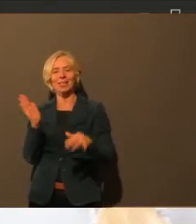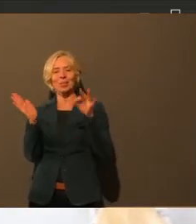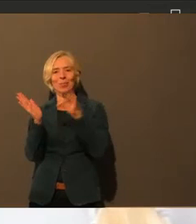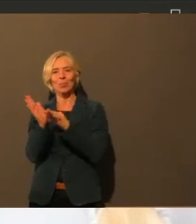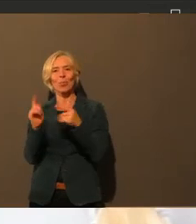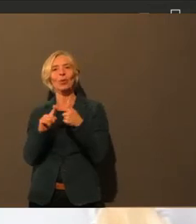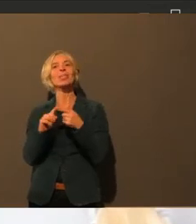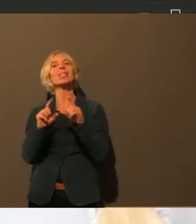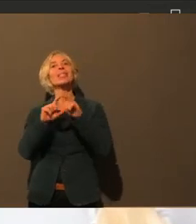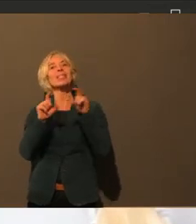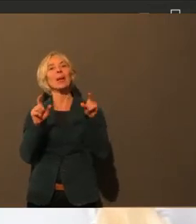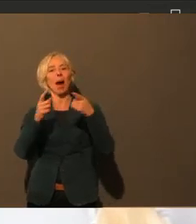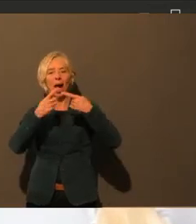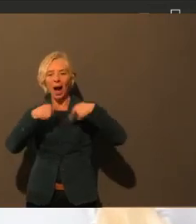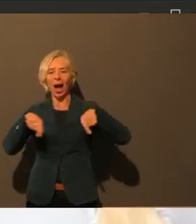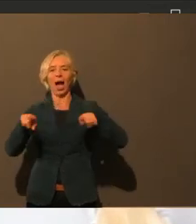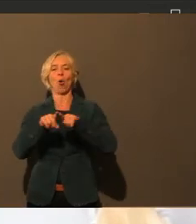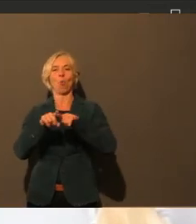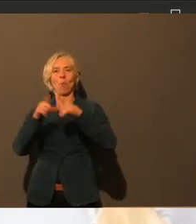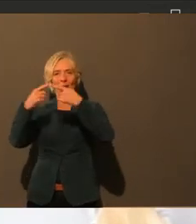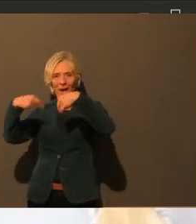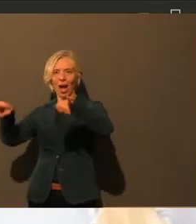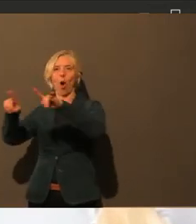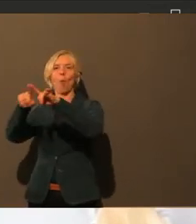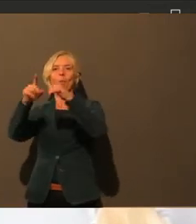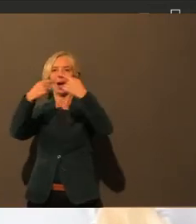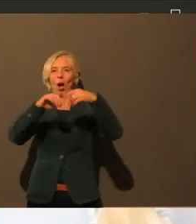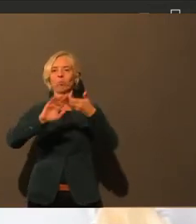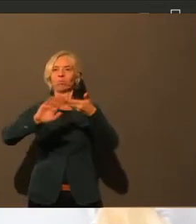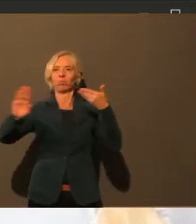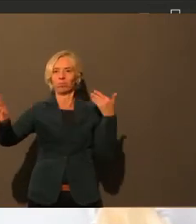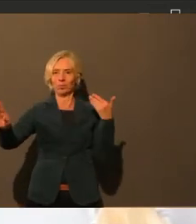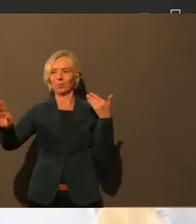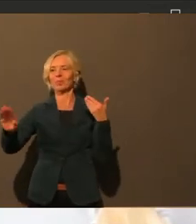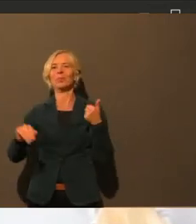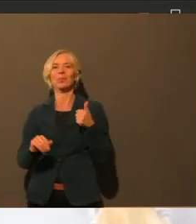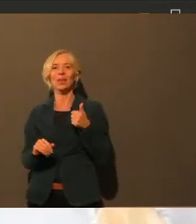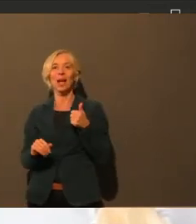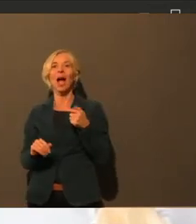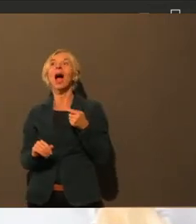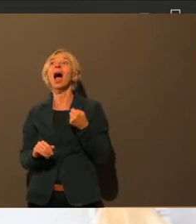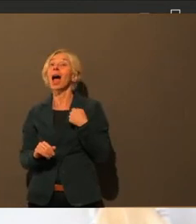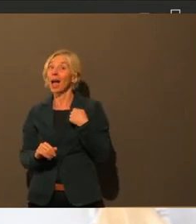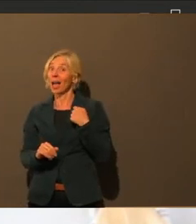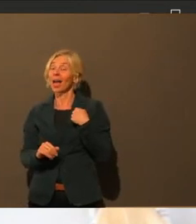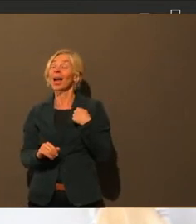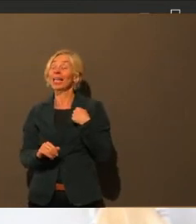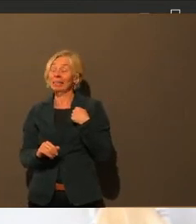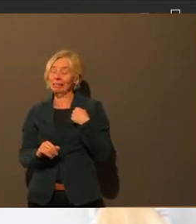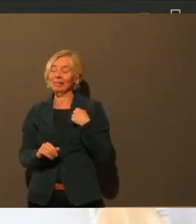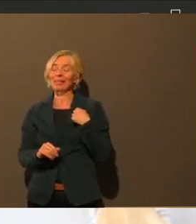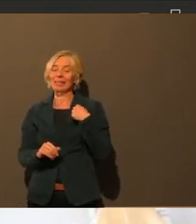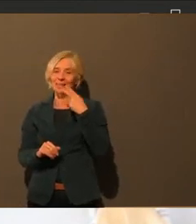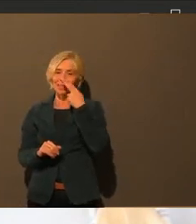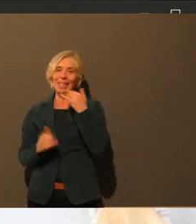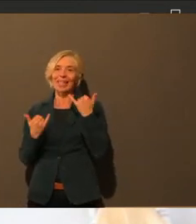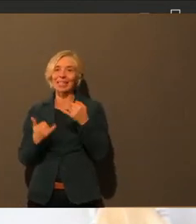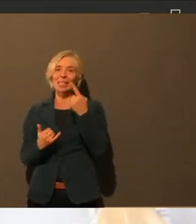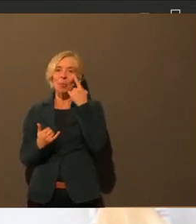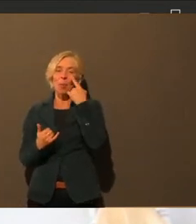Situation, dass mir, glaube ich, unsere Kämmerer keinen größeren Etat anbieten wird, um